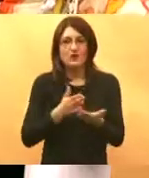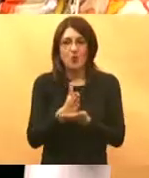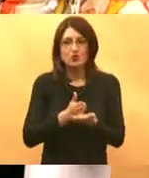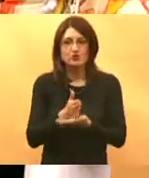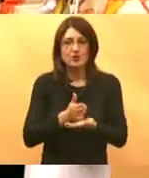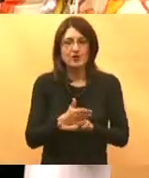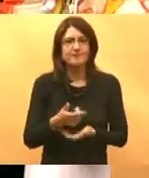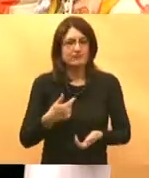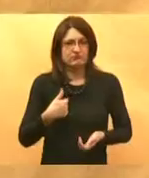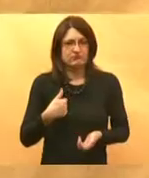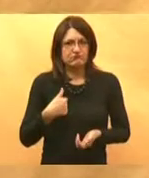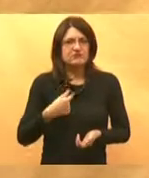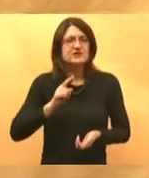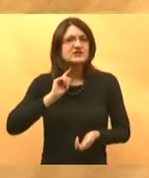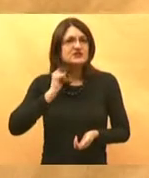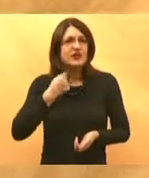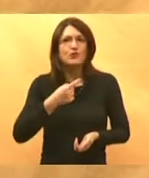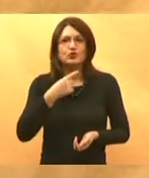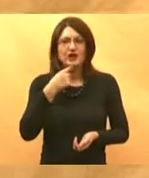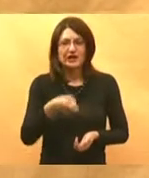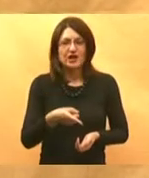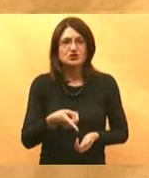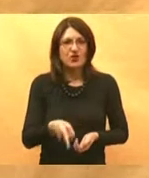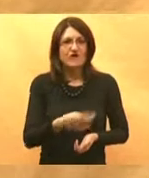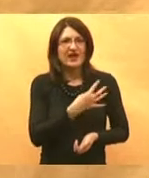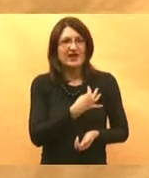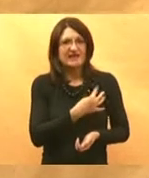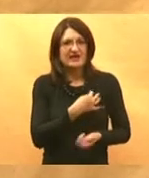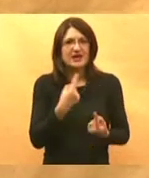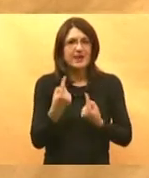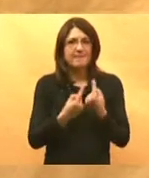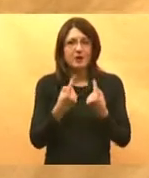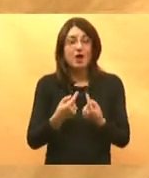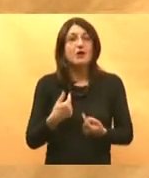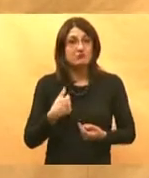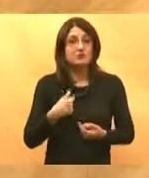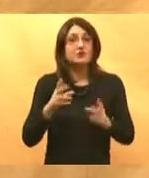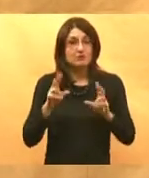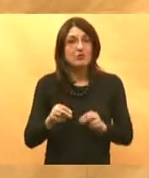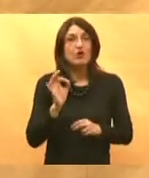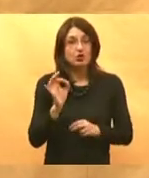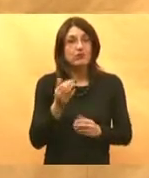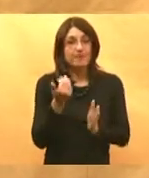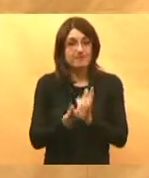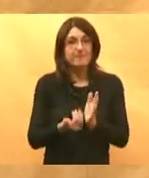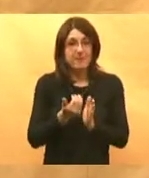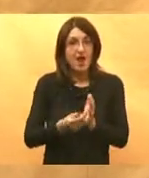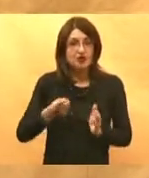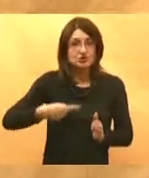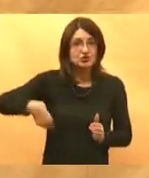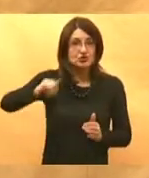bilo reći da mi nemamo za hrvatske prilike dobre plaće mi imamo dobre plaće za ovaj jadan narod u kojem